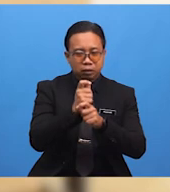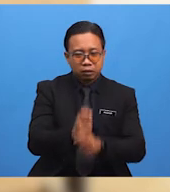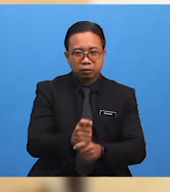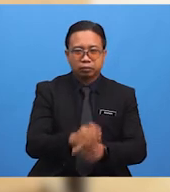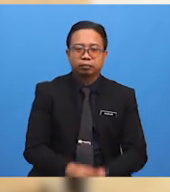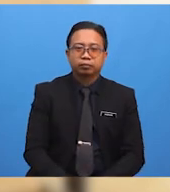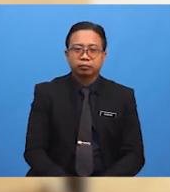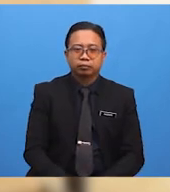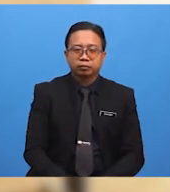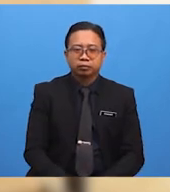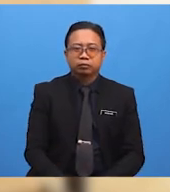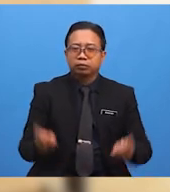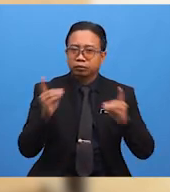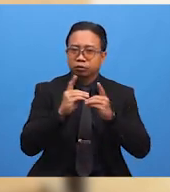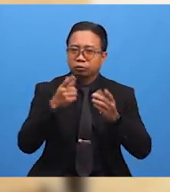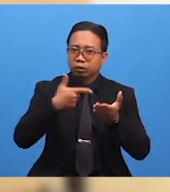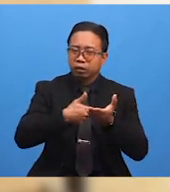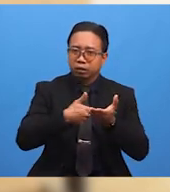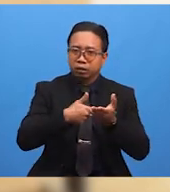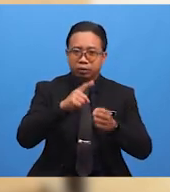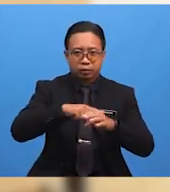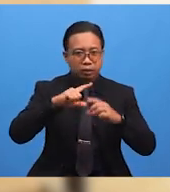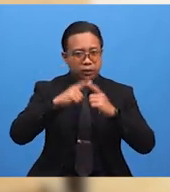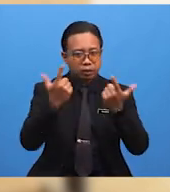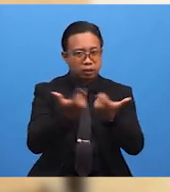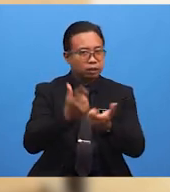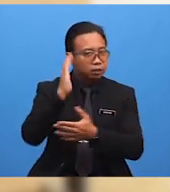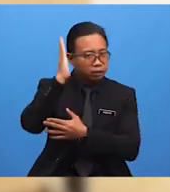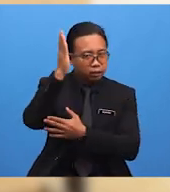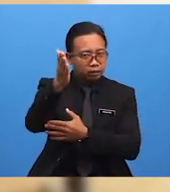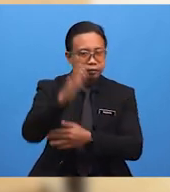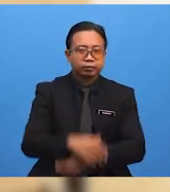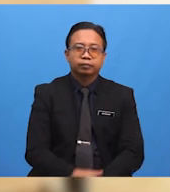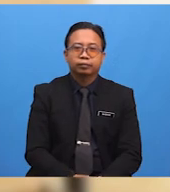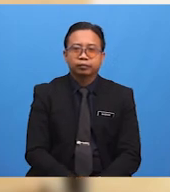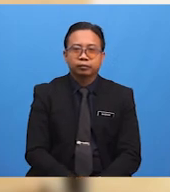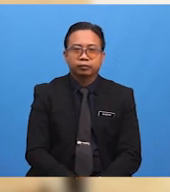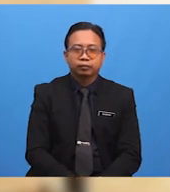Sehingga Berjumpa Lagi Pada Kelas Yang Akan Datang